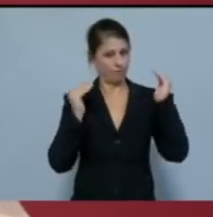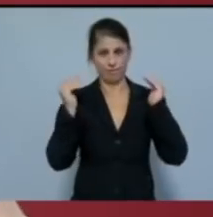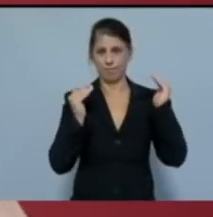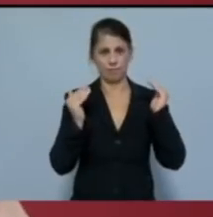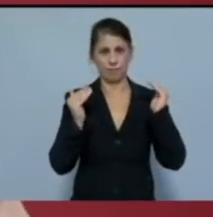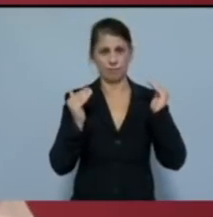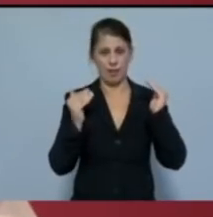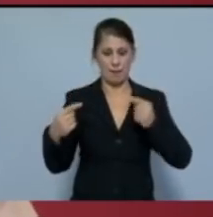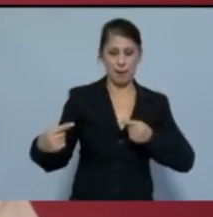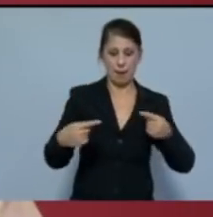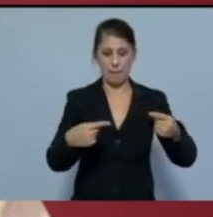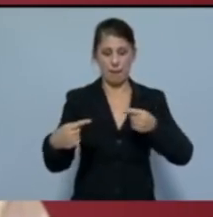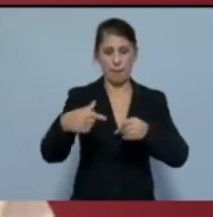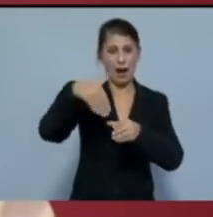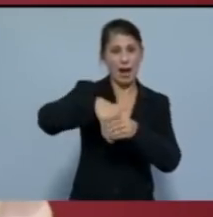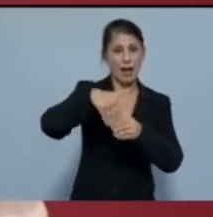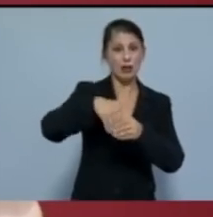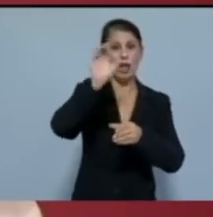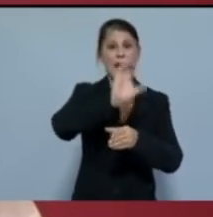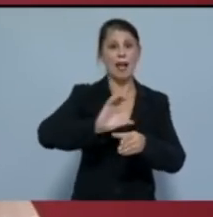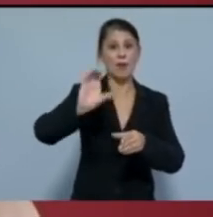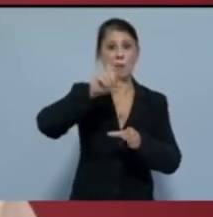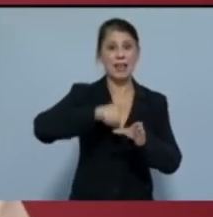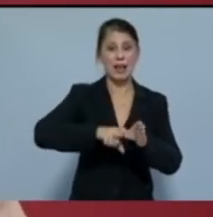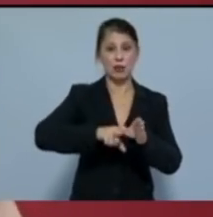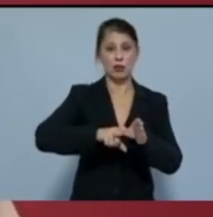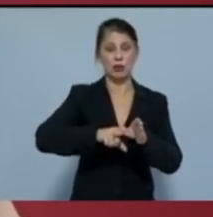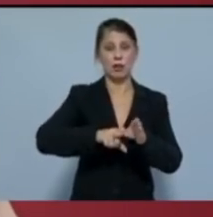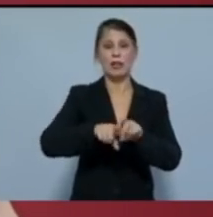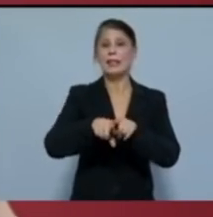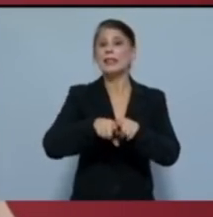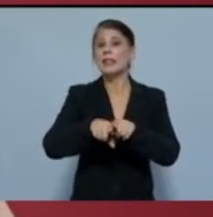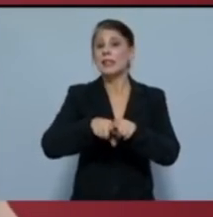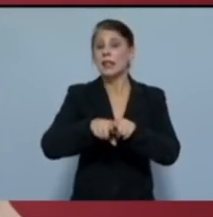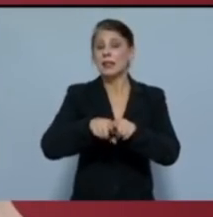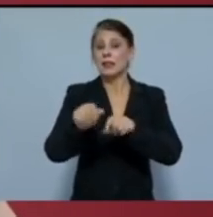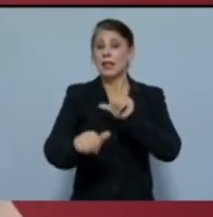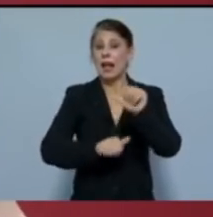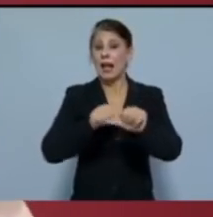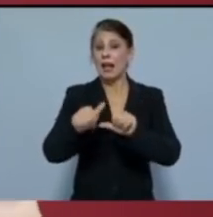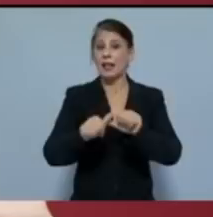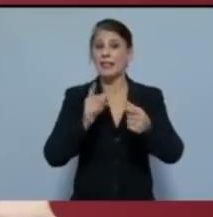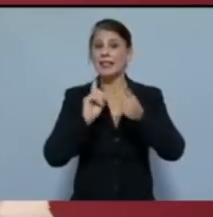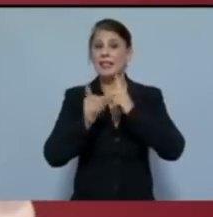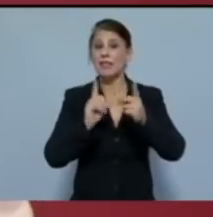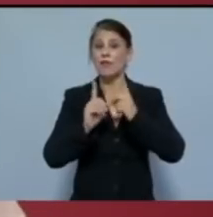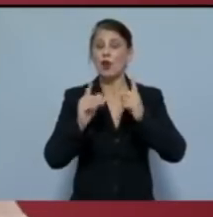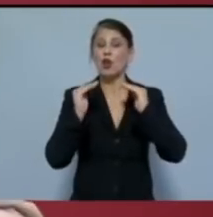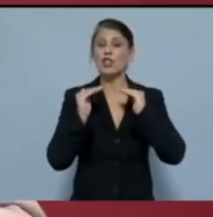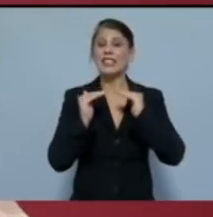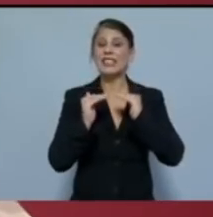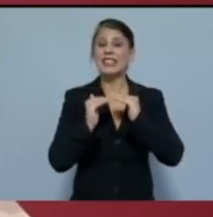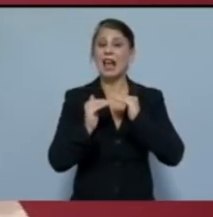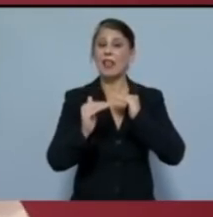διαπάλη στο εσωτερικό της Ευρωπαϊκής Ένωσης σχετικά με την αλλαγή του Συμφώνου Σταθερότητας